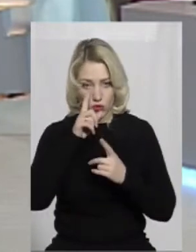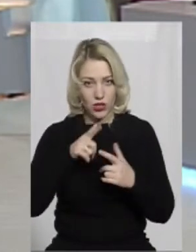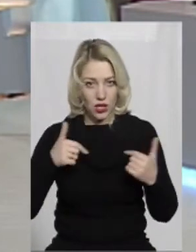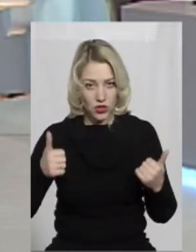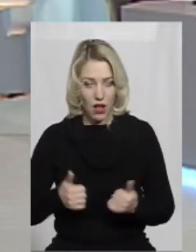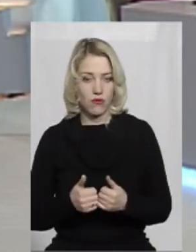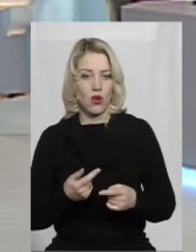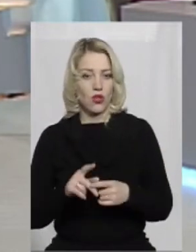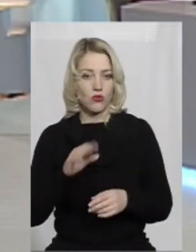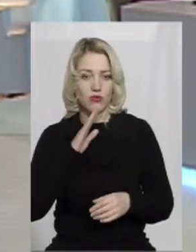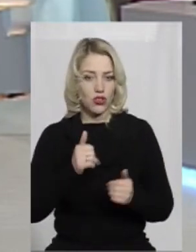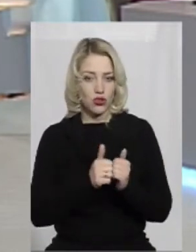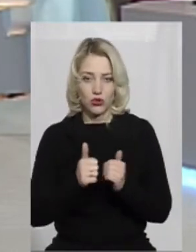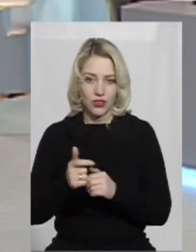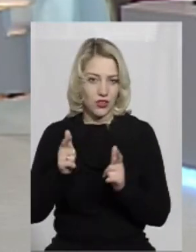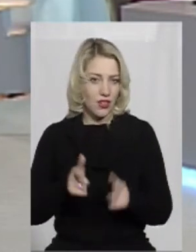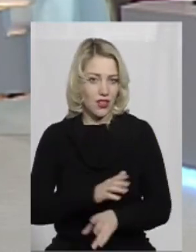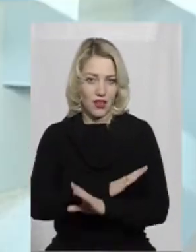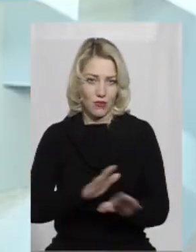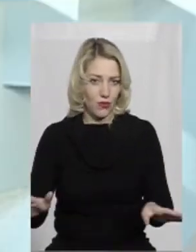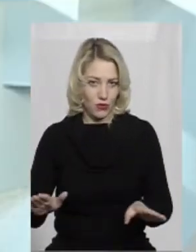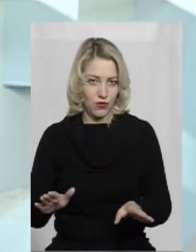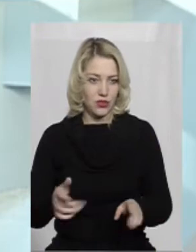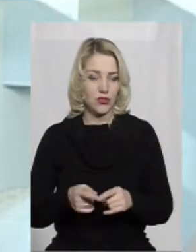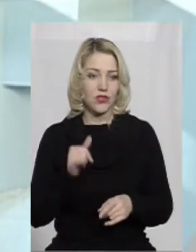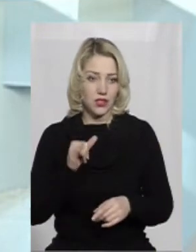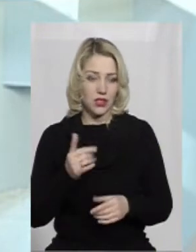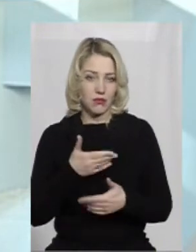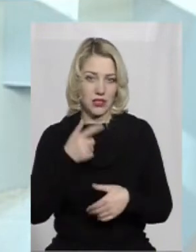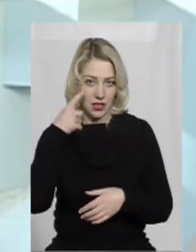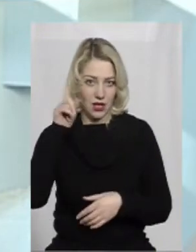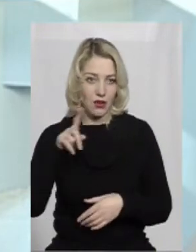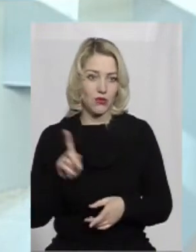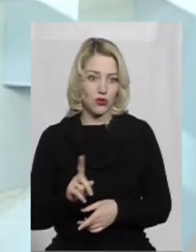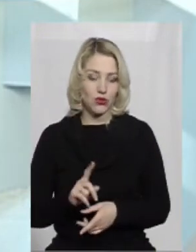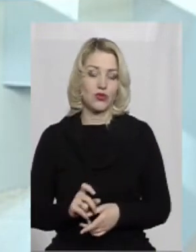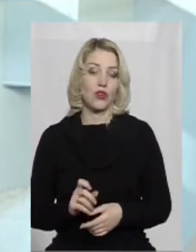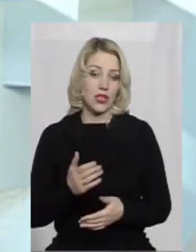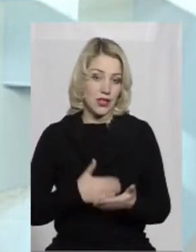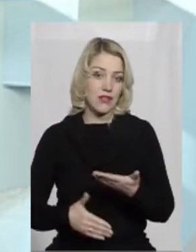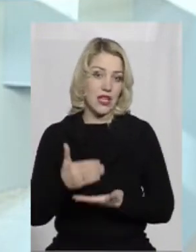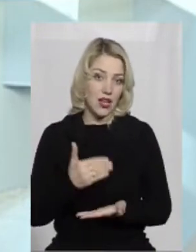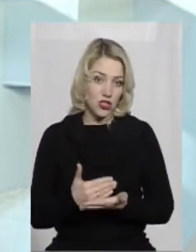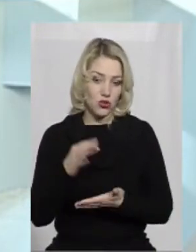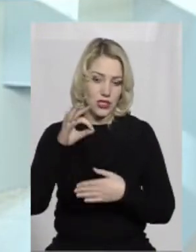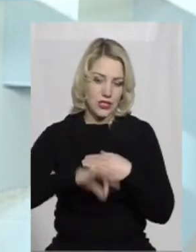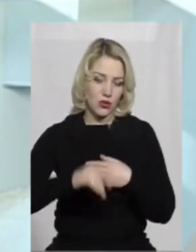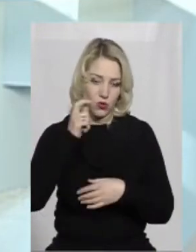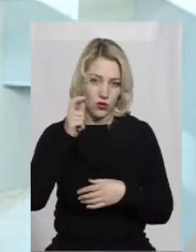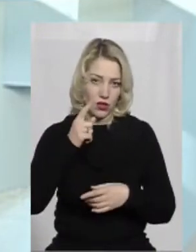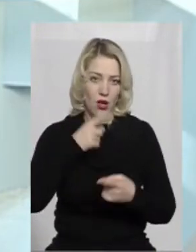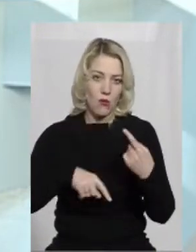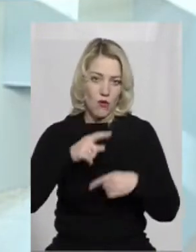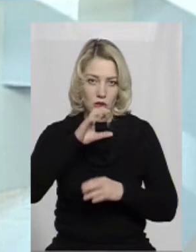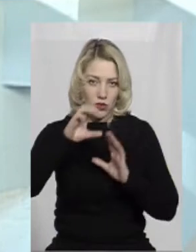сусіди зовсім на це не були готові погодитися. І ось ми знаємо, що зрештою Західна Україна знову повертається